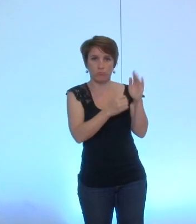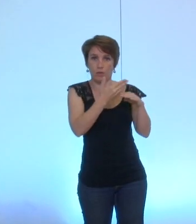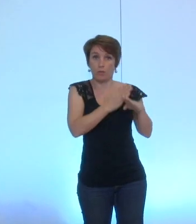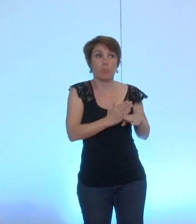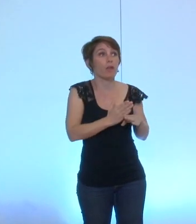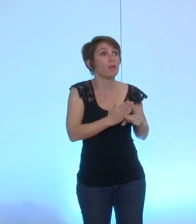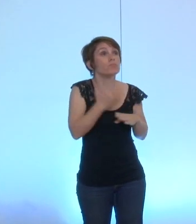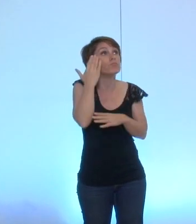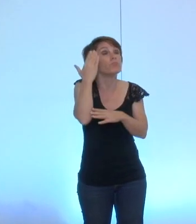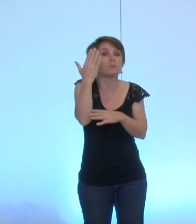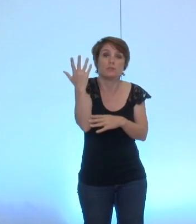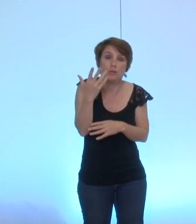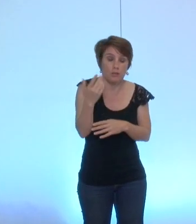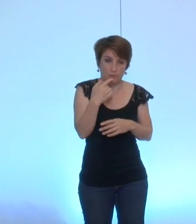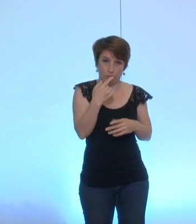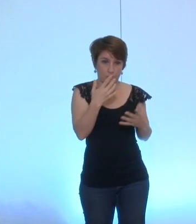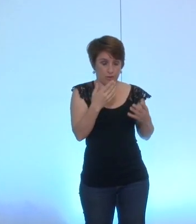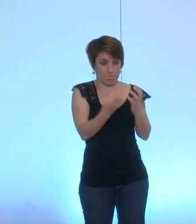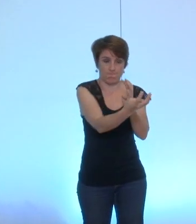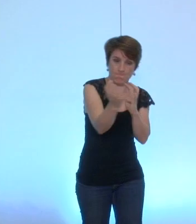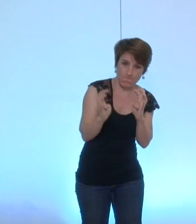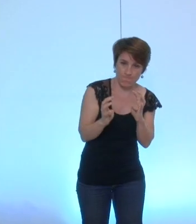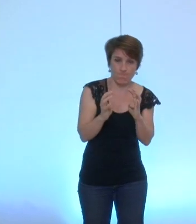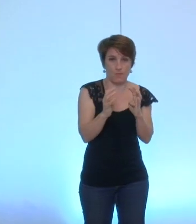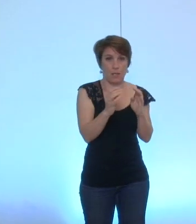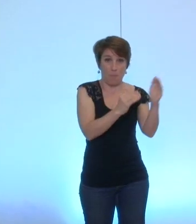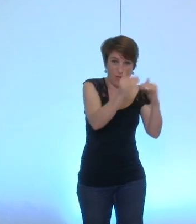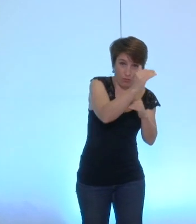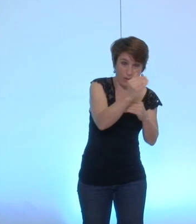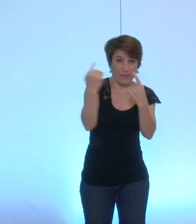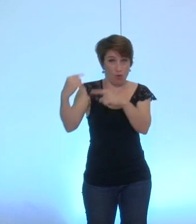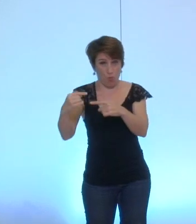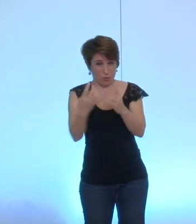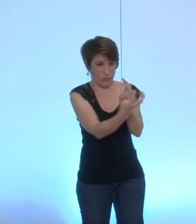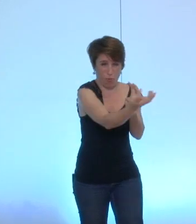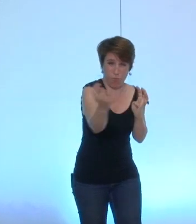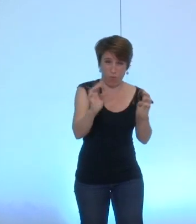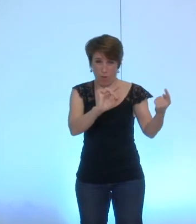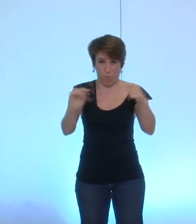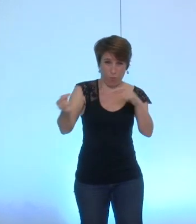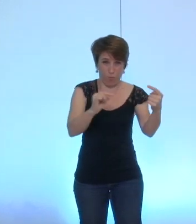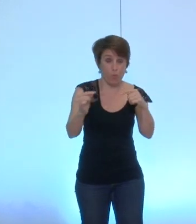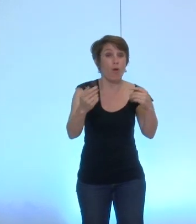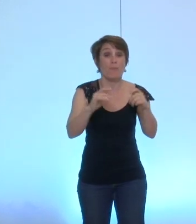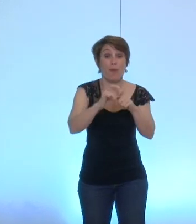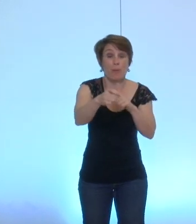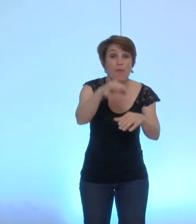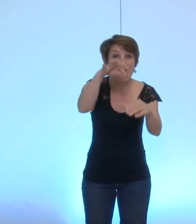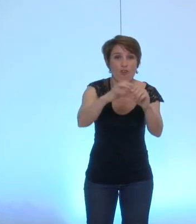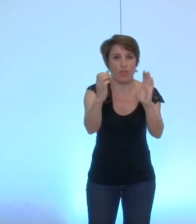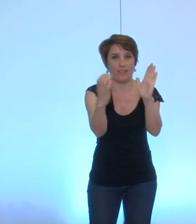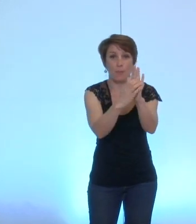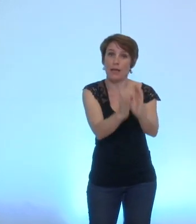débat entre l'ensemble des élus et l'opposition et la majorité même si derrière ça ne donne pas lieu à l'approbation d'une délibération